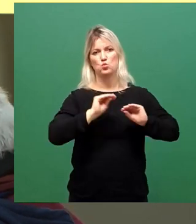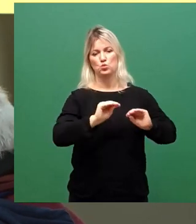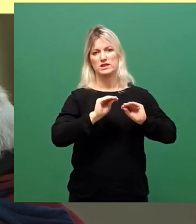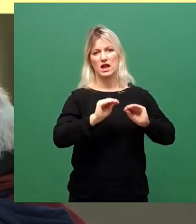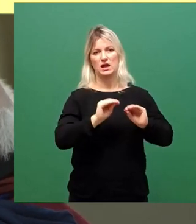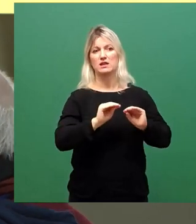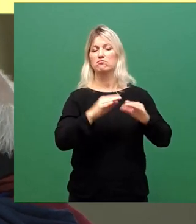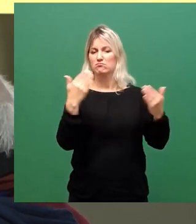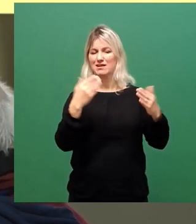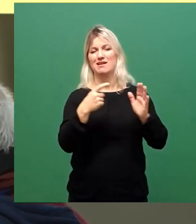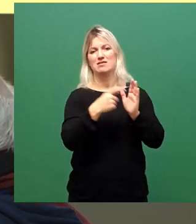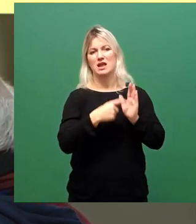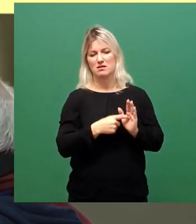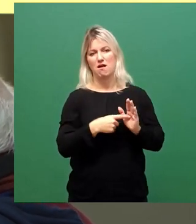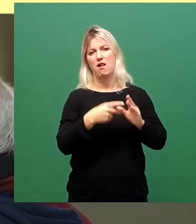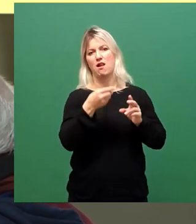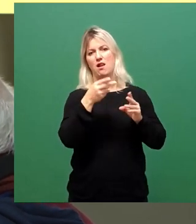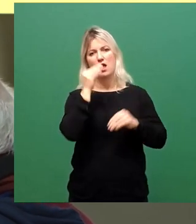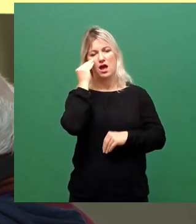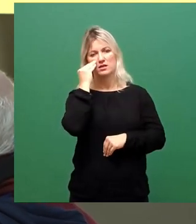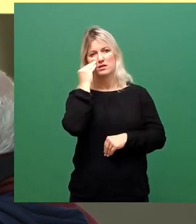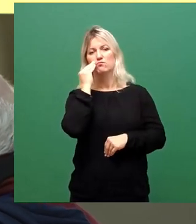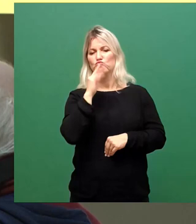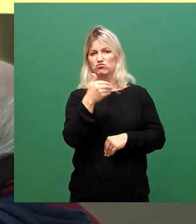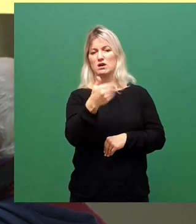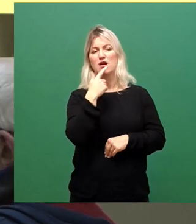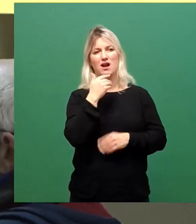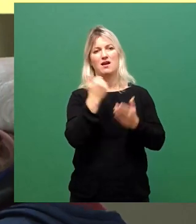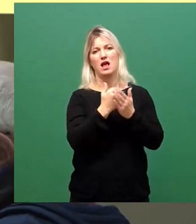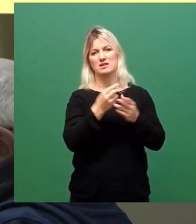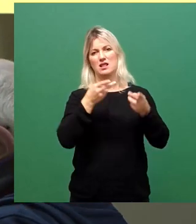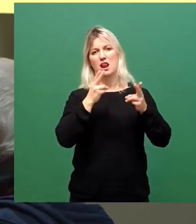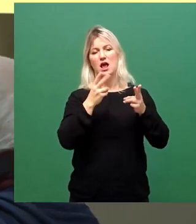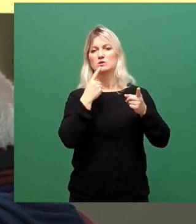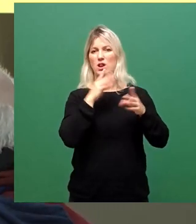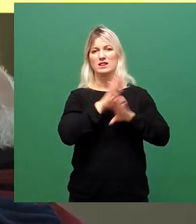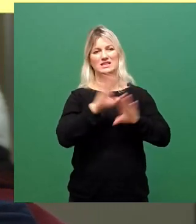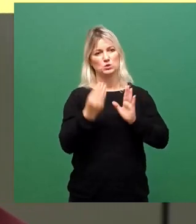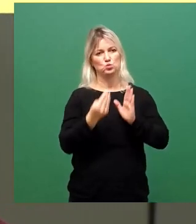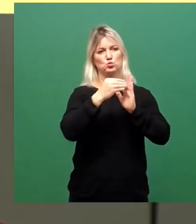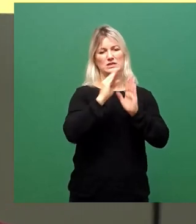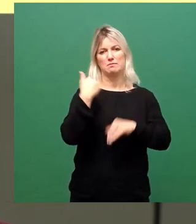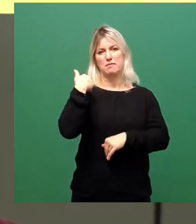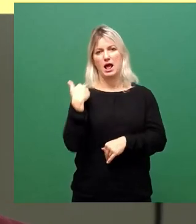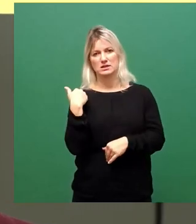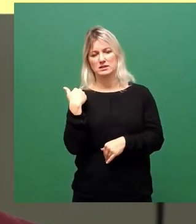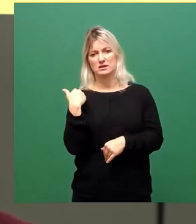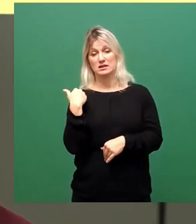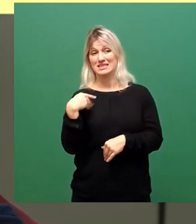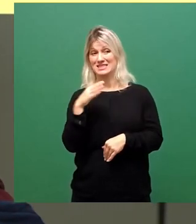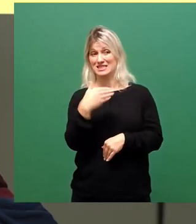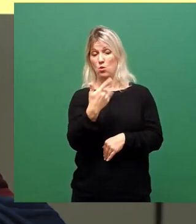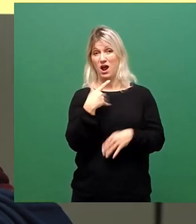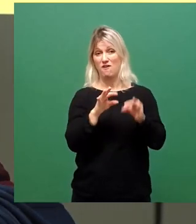Lernen vorzuhalten, das die Klassenlehrerinnen und Lehrer nicht zusätzlich belastet. Das ist die Formulierung, die Sie gerade